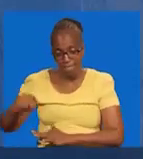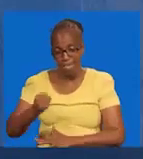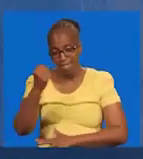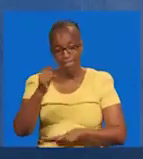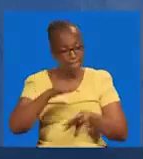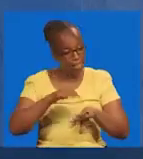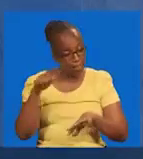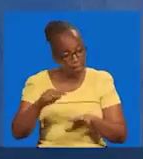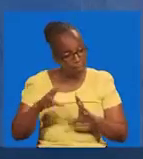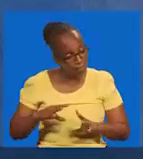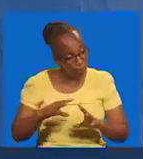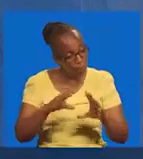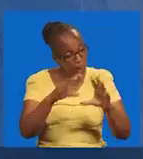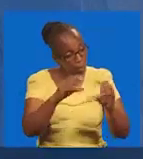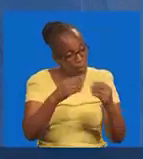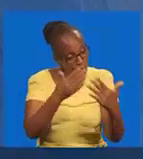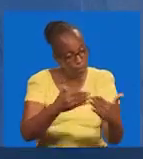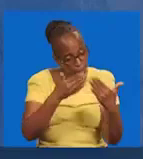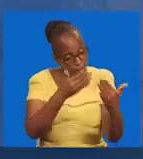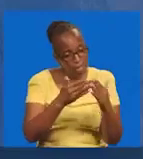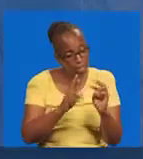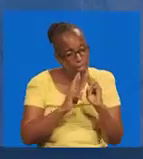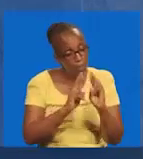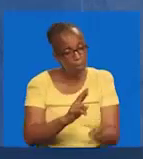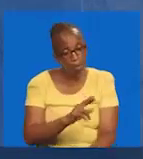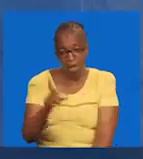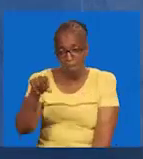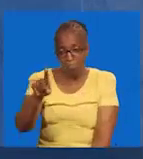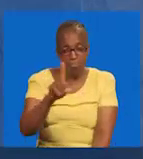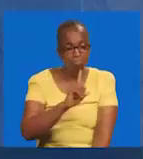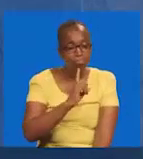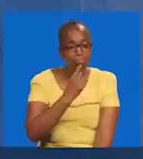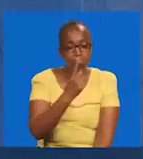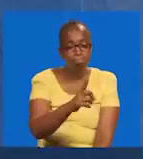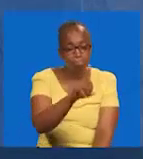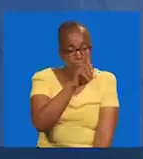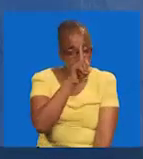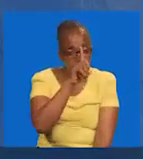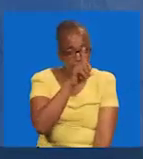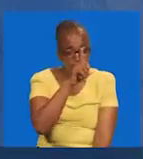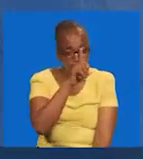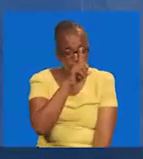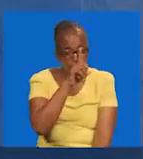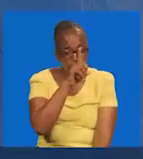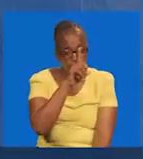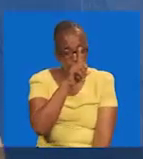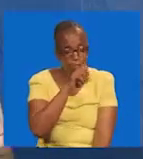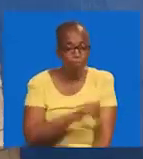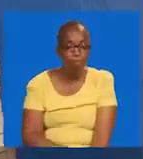Na walipo peleka habari. Waka nyamazishwa. Waka ambiwa musiongee hayo maneno.